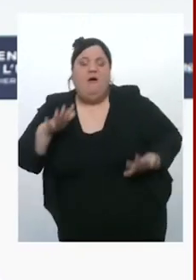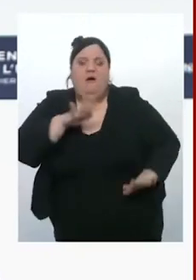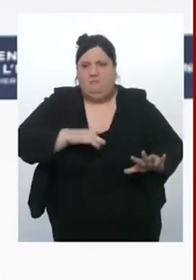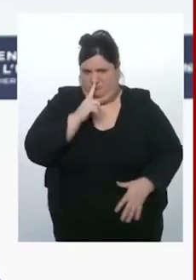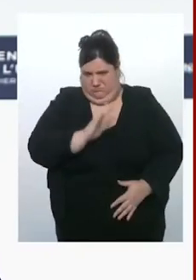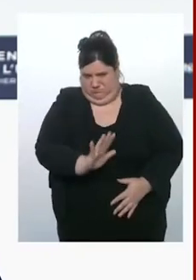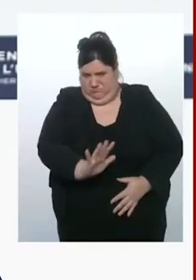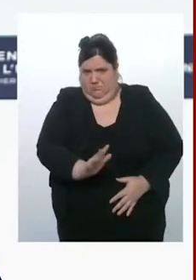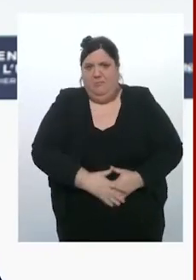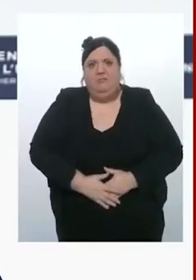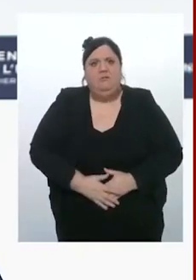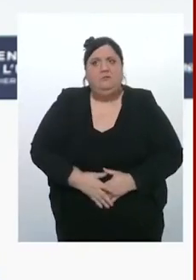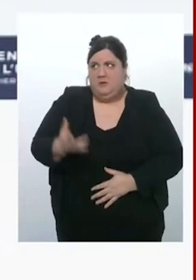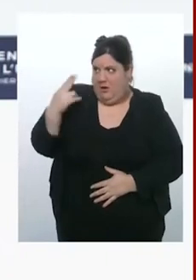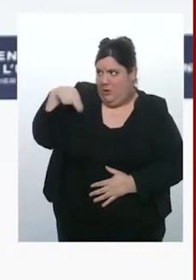la France,